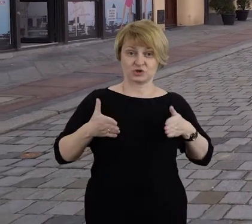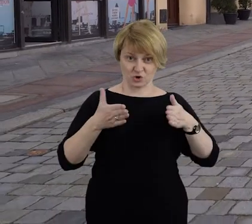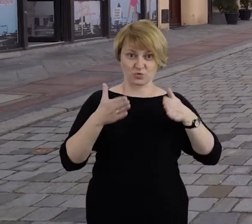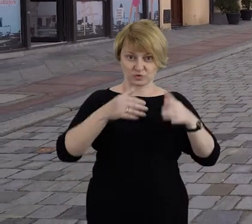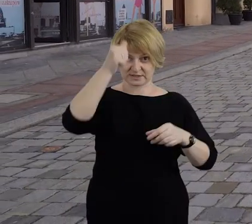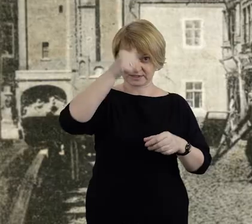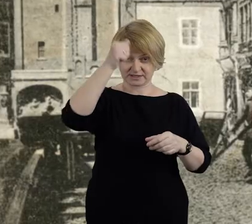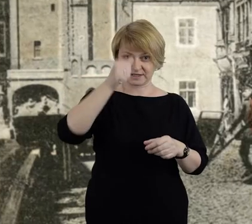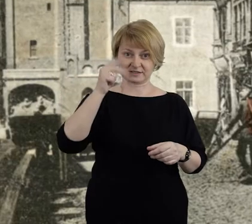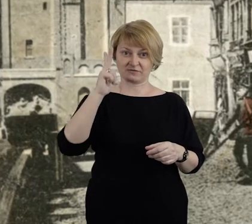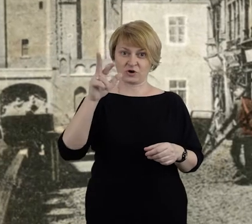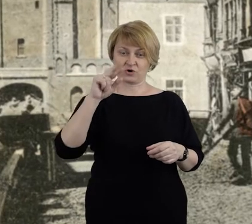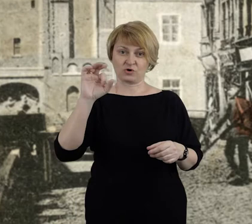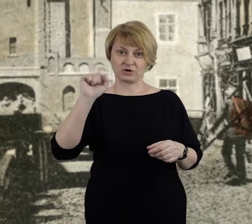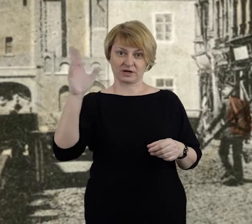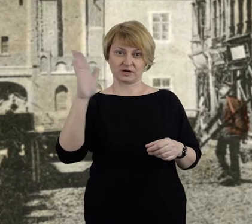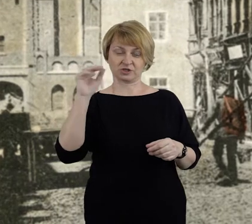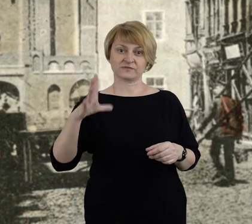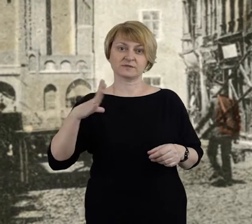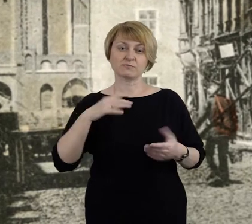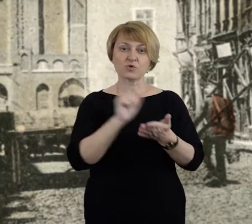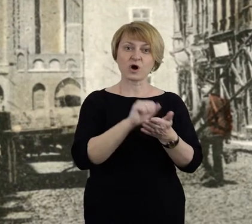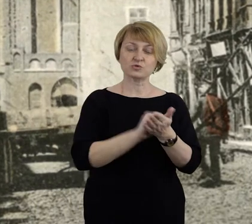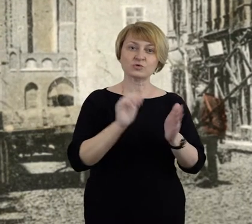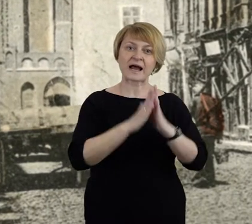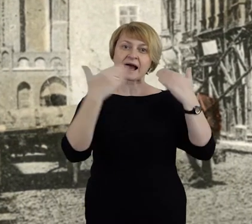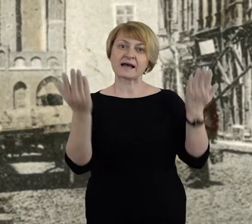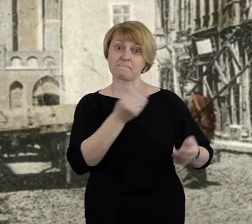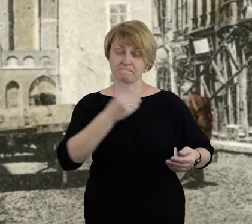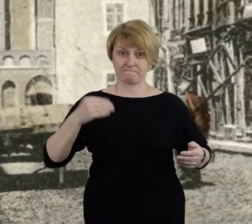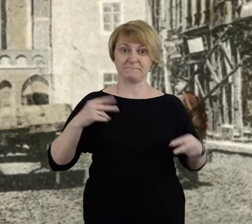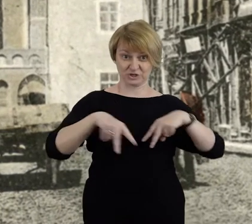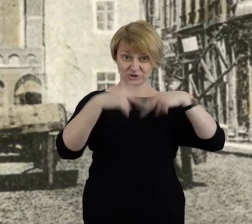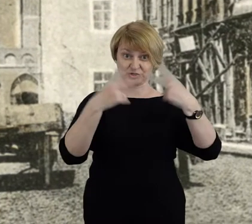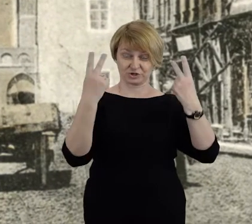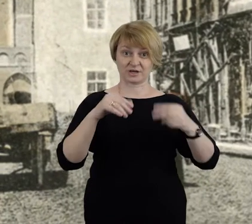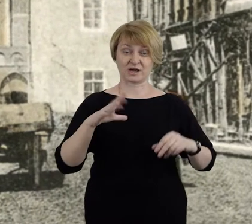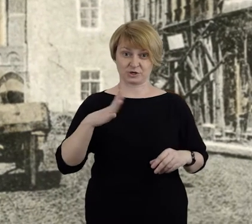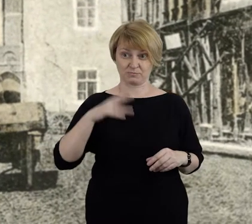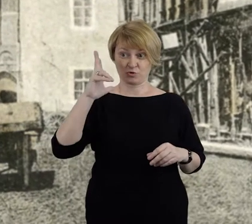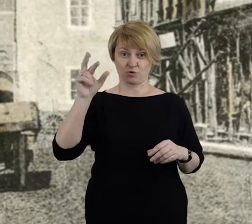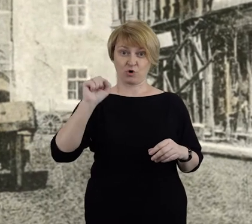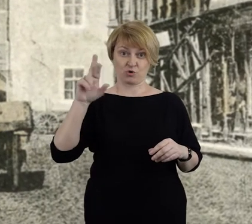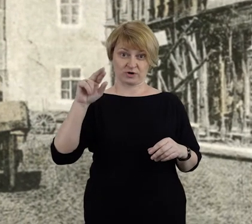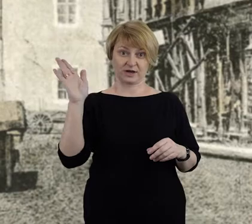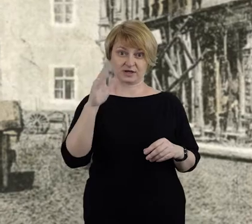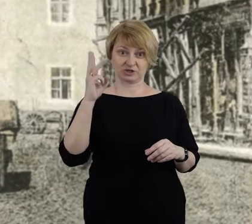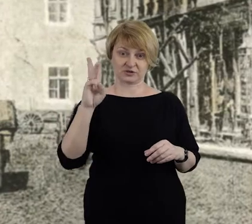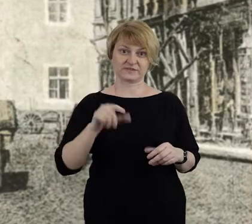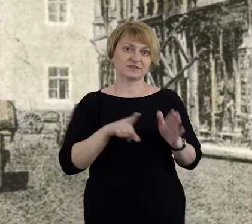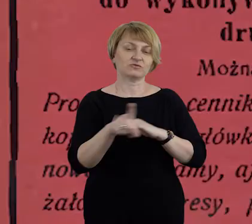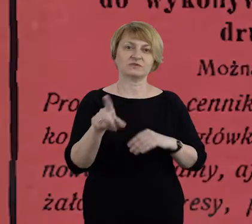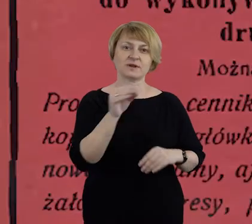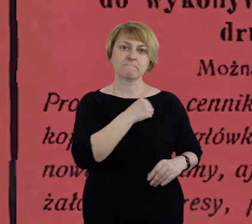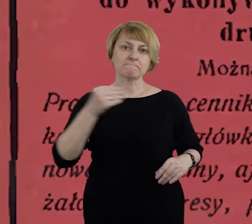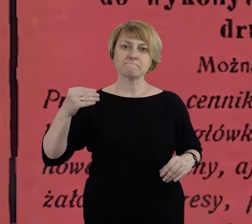Koraszewskiego mieściła się drukarnia Gazety Opolskiej, której redaktorem był Koraszewski. I Koraszewski dla